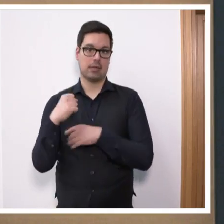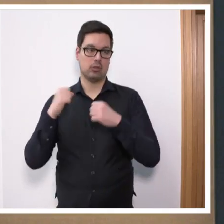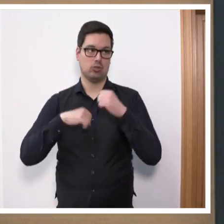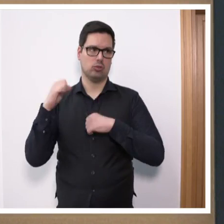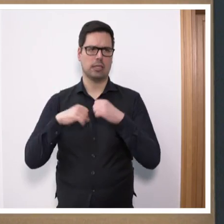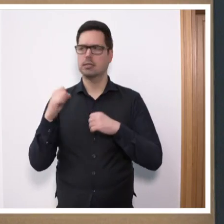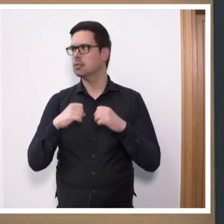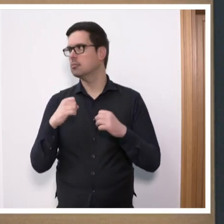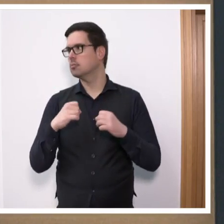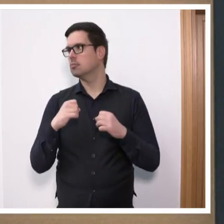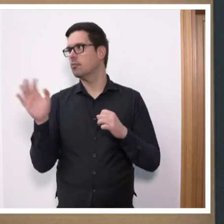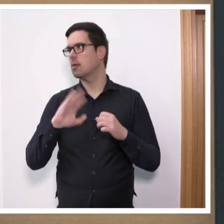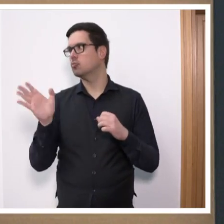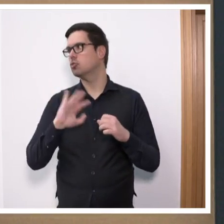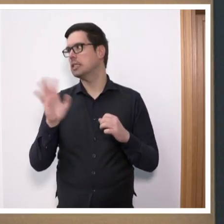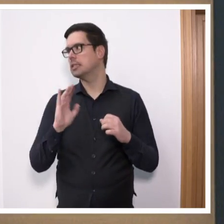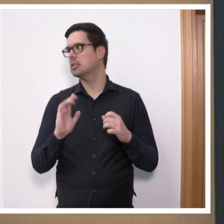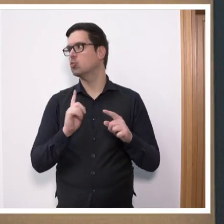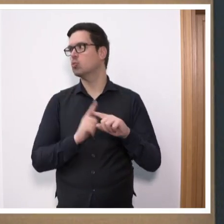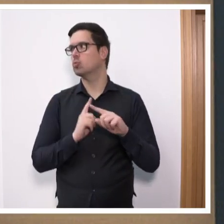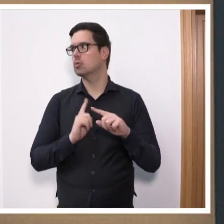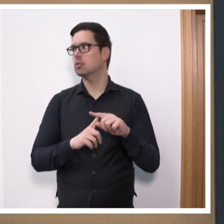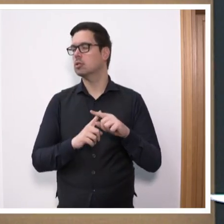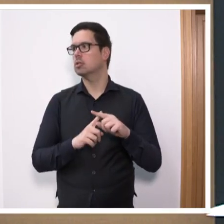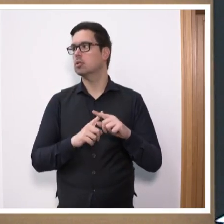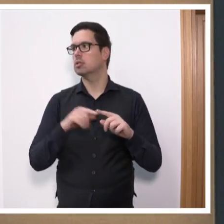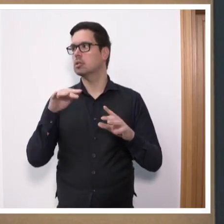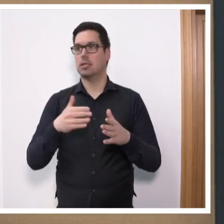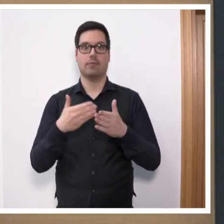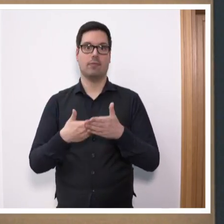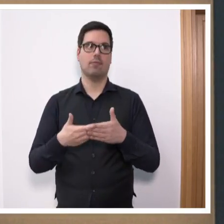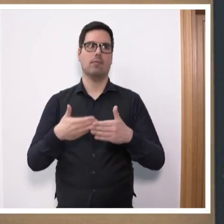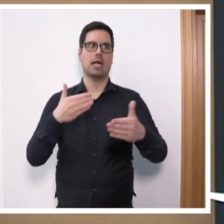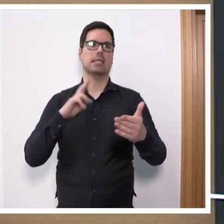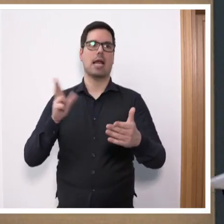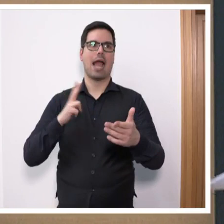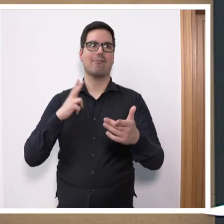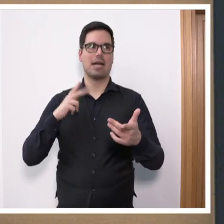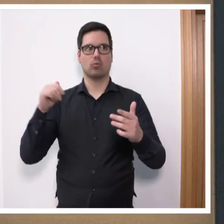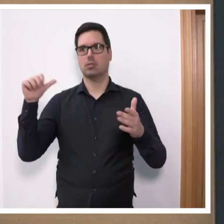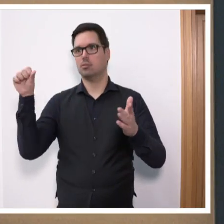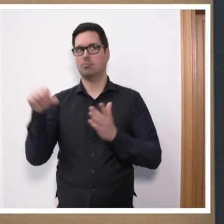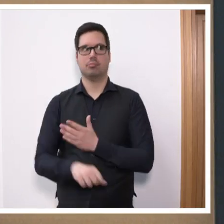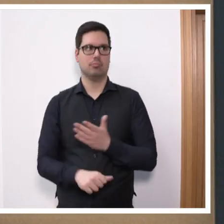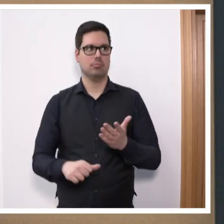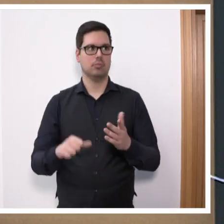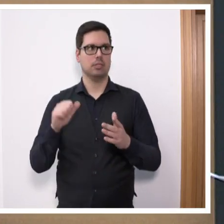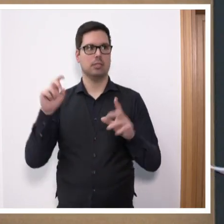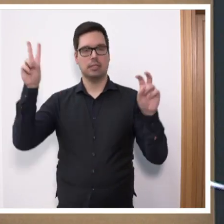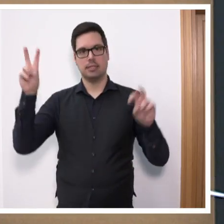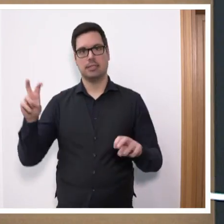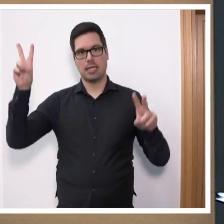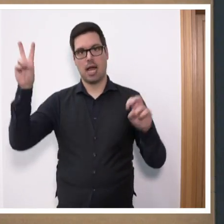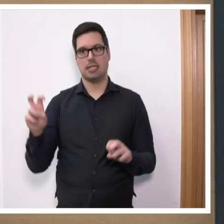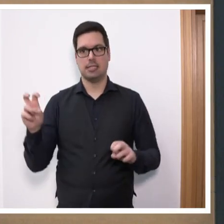verabschiedet worden ist und es bleibt weit hinter den Erwartungen zurück. Die Zitate sind eigentlich verheerend,